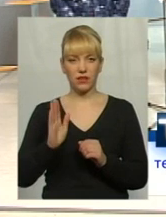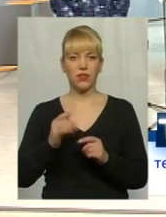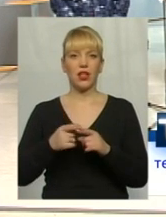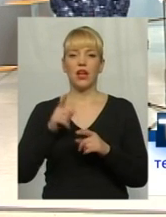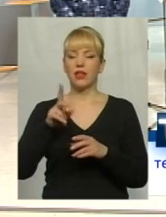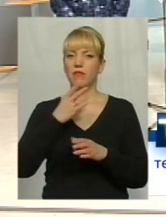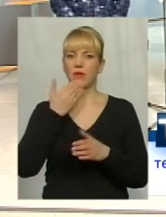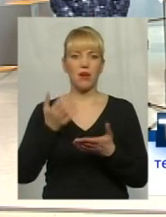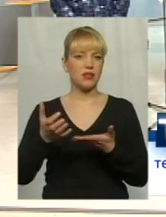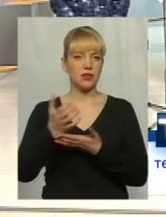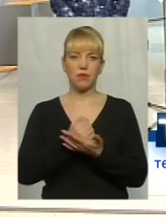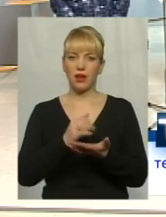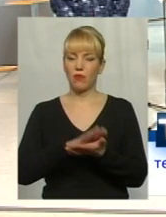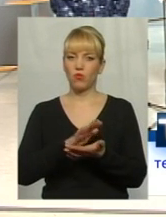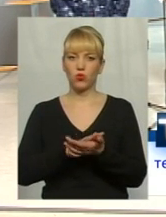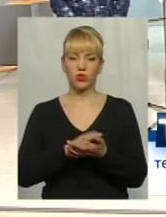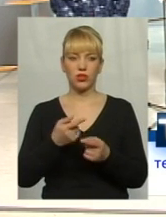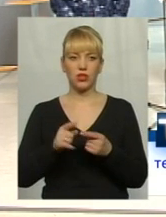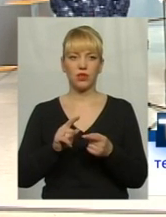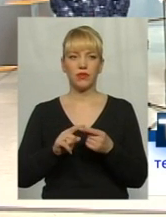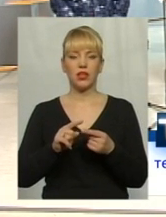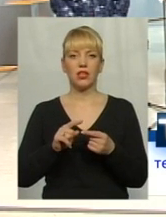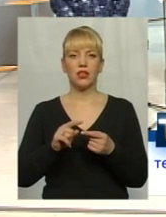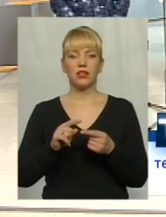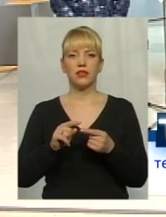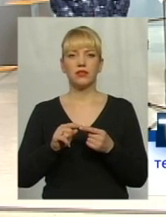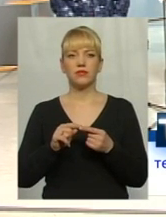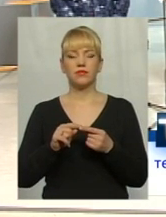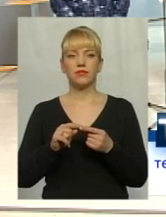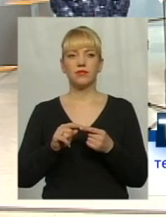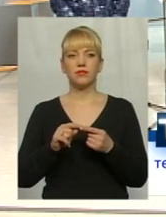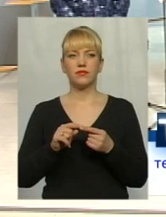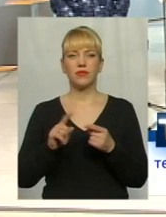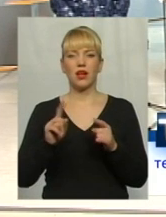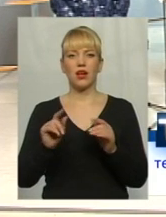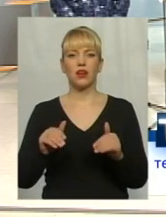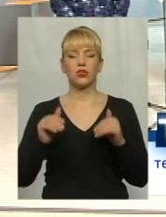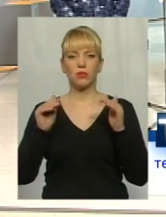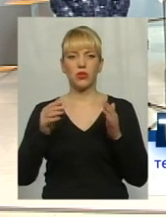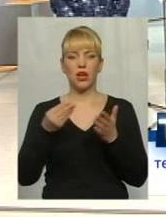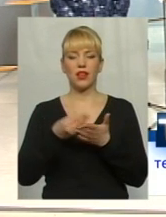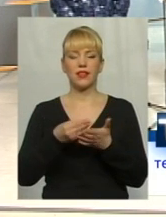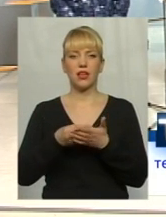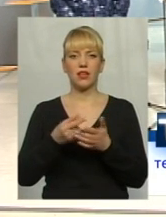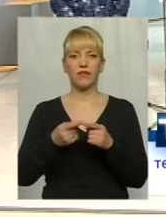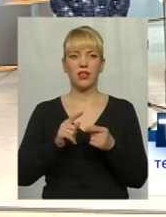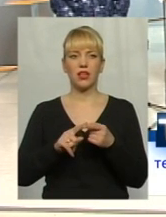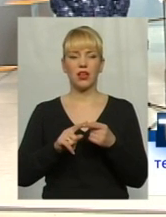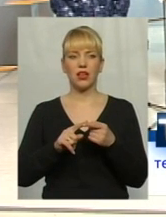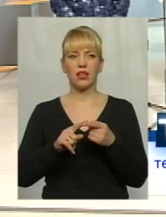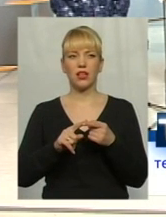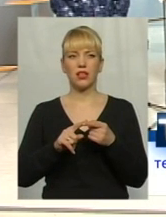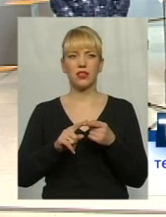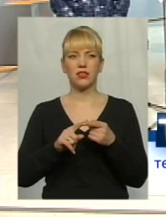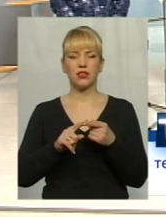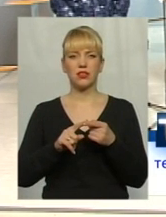мусора, іногда. Комарюв ще не травить нічого. А дуже підняли нас тарифи. Це на житовській мафії,